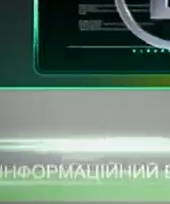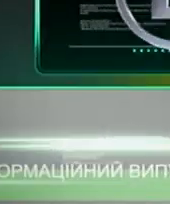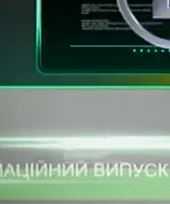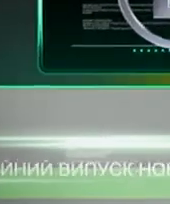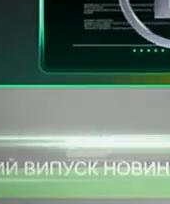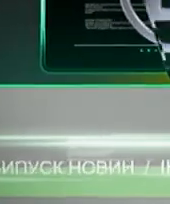Анатолія Сотнічука